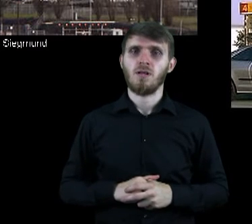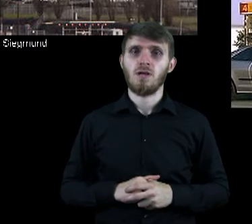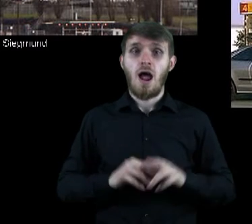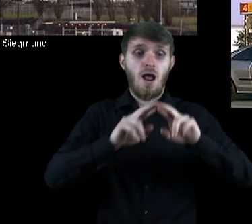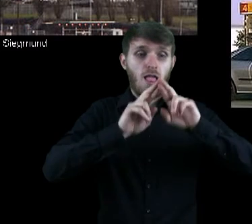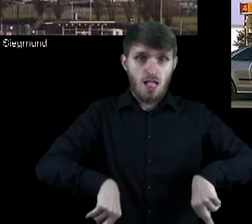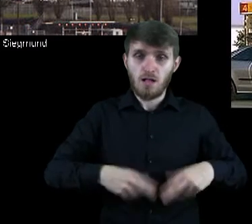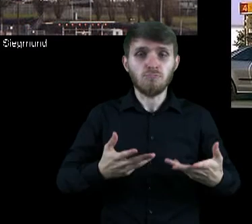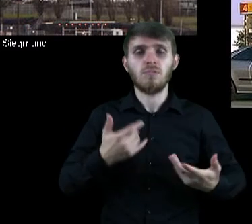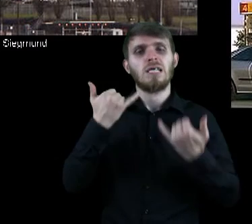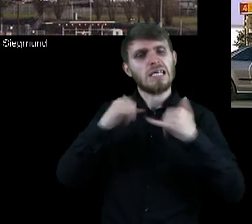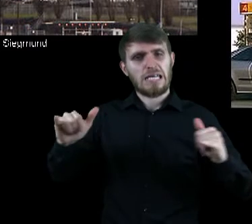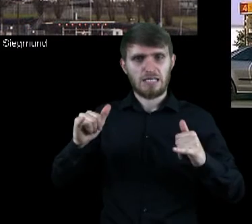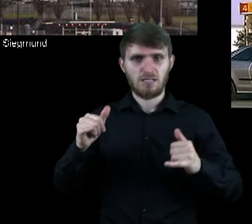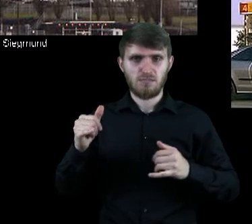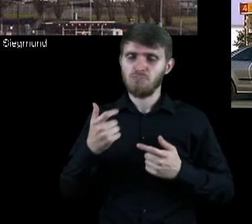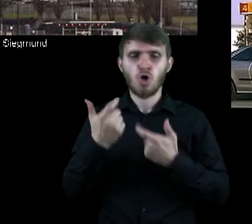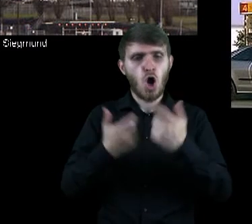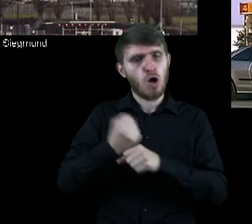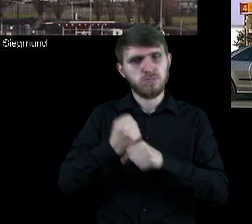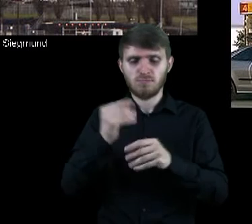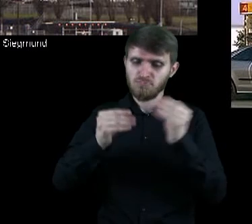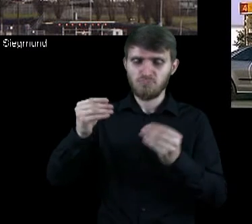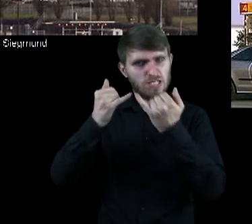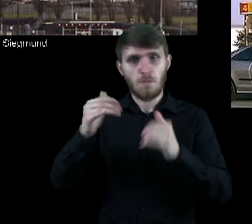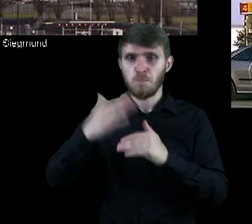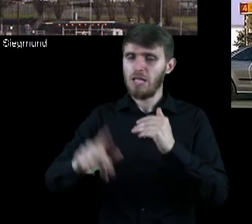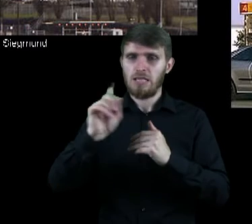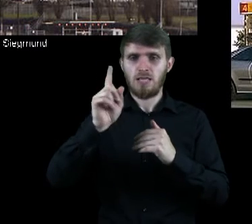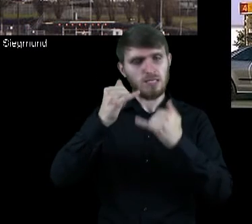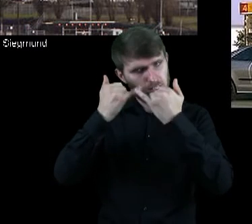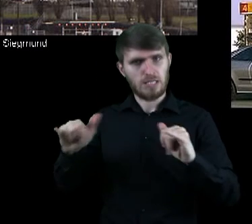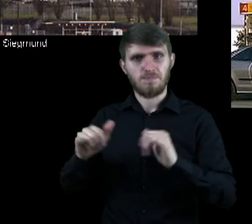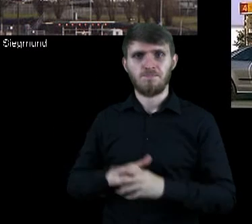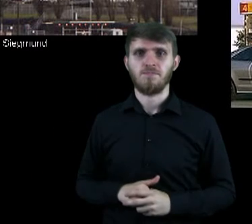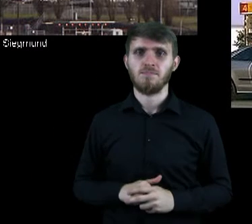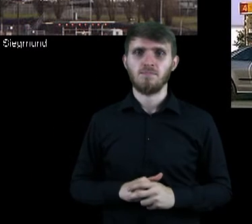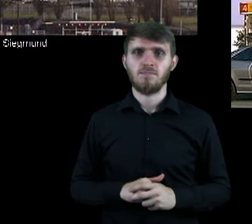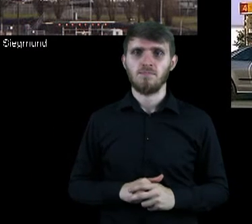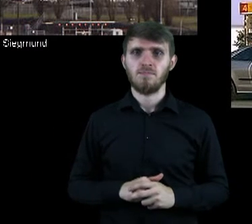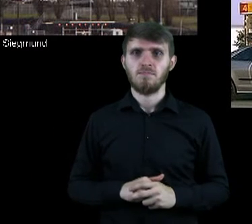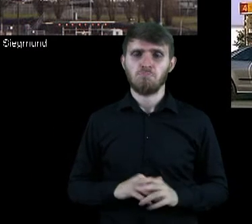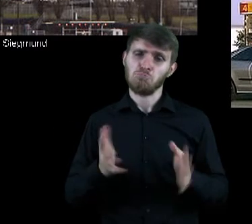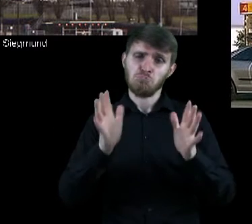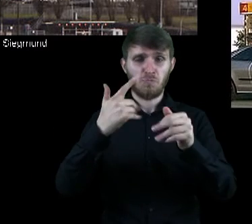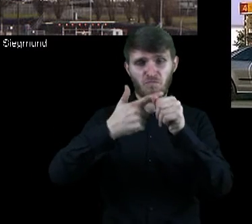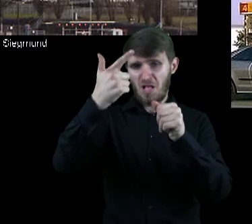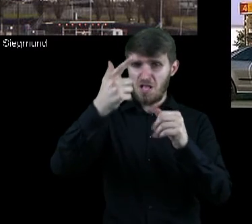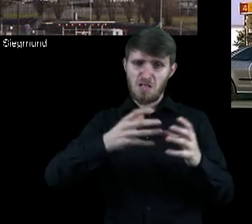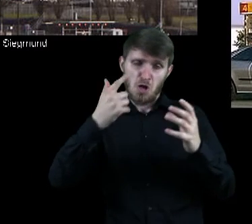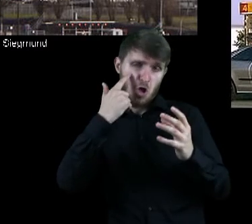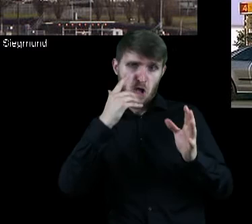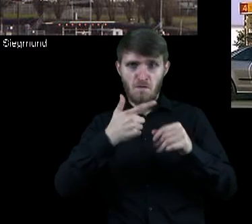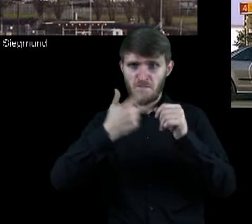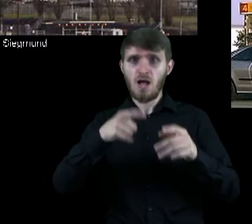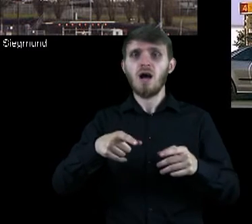Benzyny. A zreszty uzyskuje się inne rzeczy. Inne produkty. 22 galony to inne rzeczy.